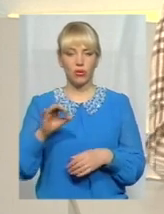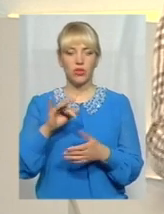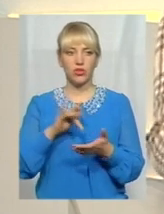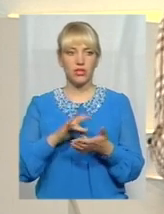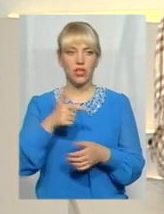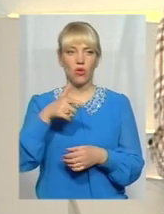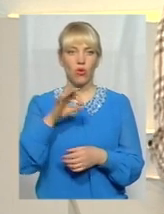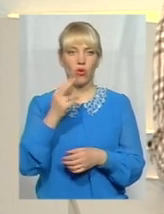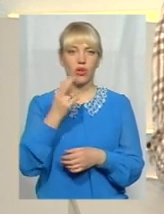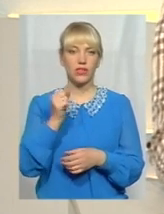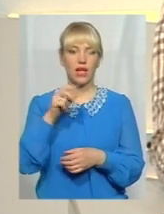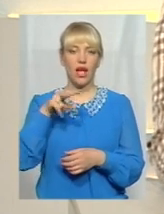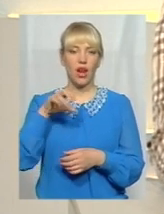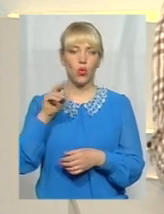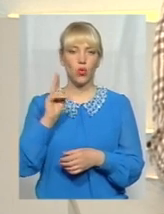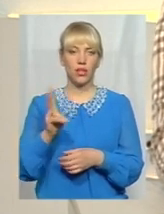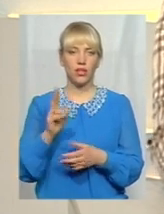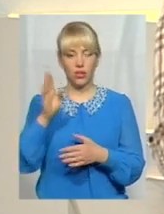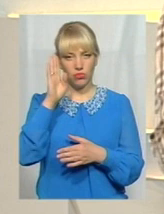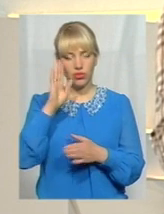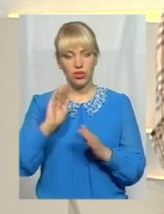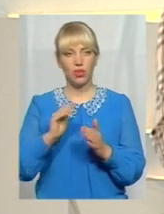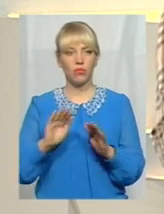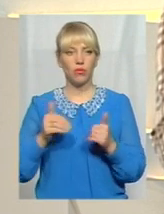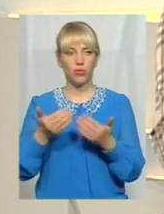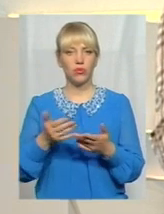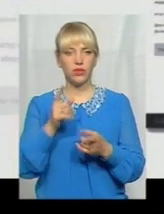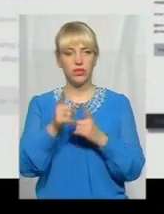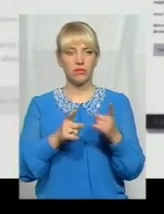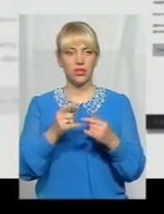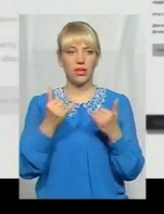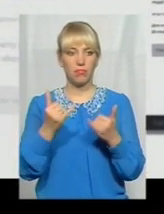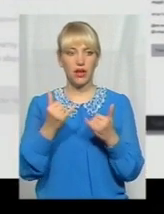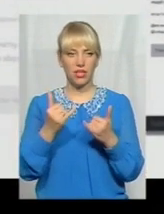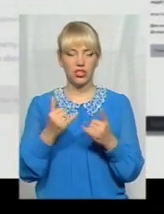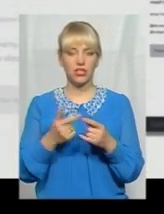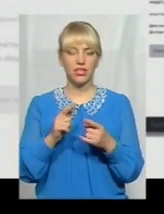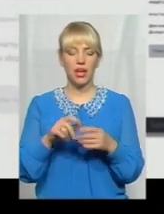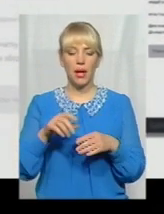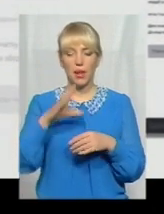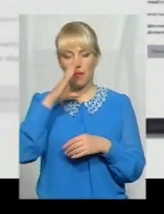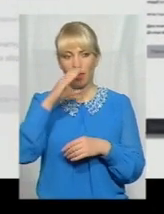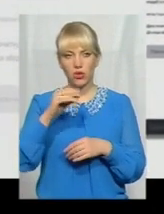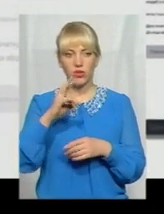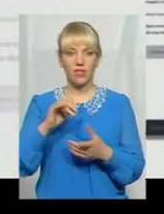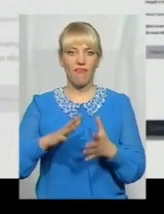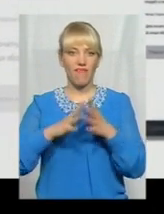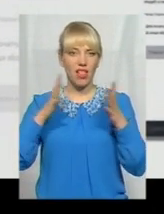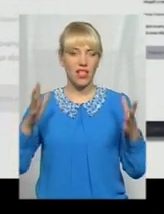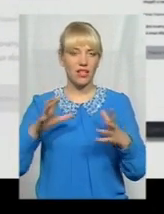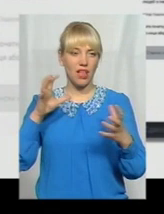Гоцалюк. Він пропонує змінити теперішні маршрутки на великогабаритні автобуси і